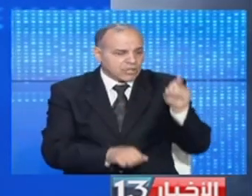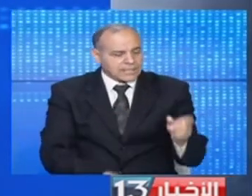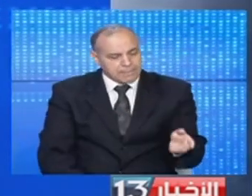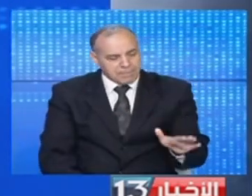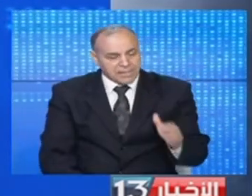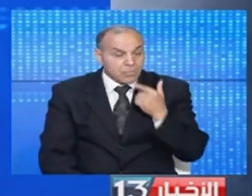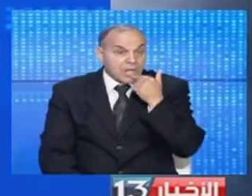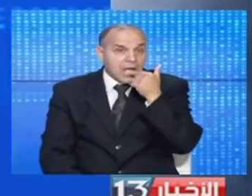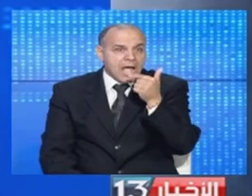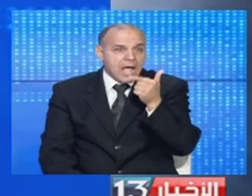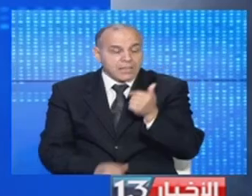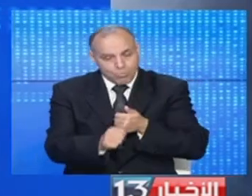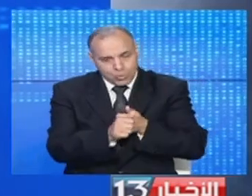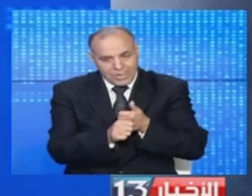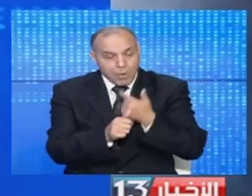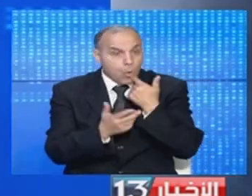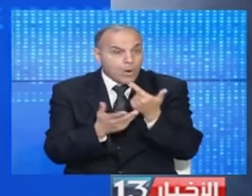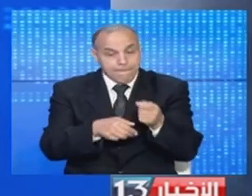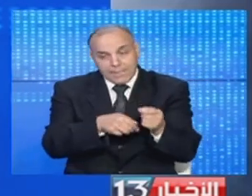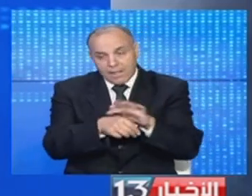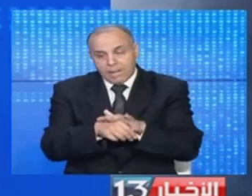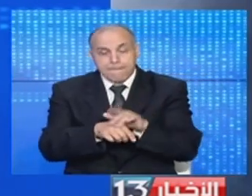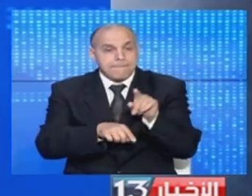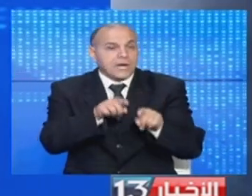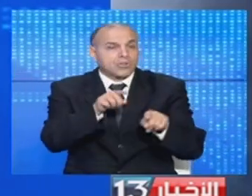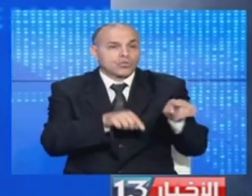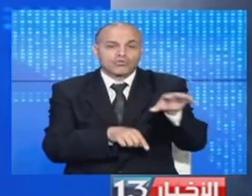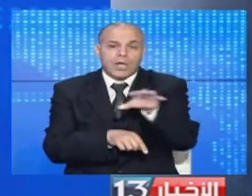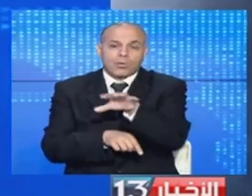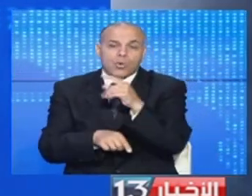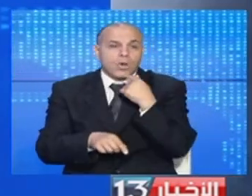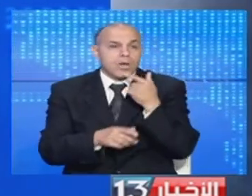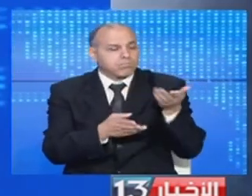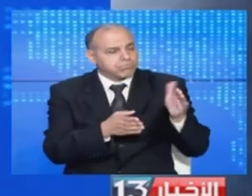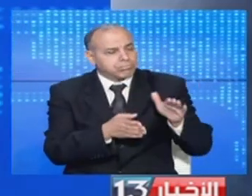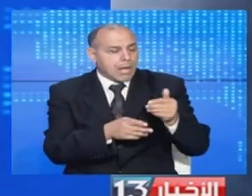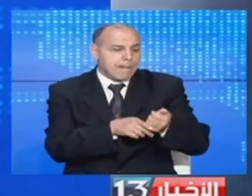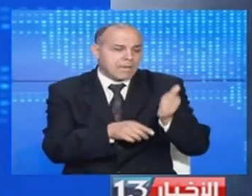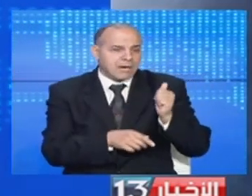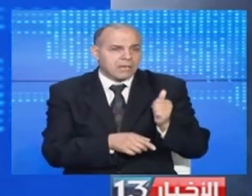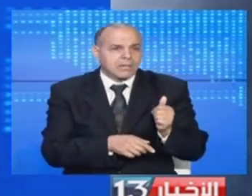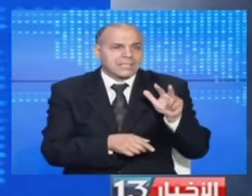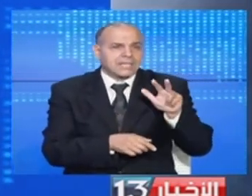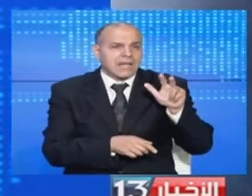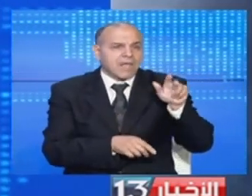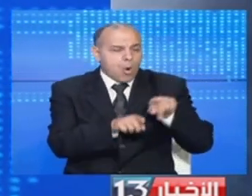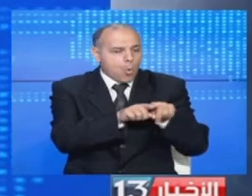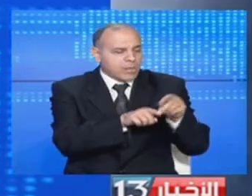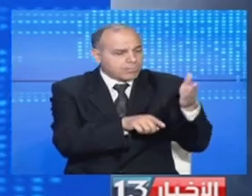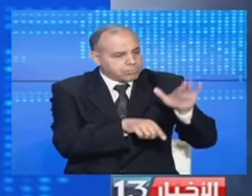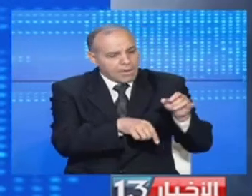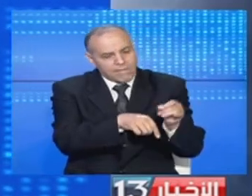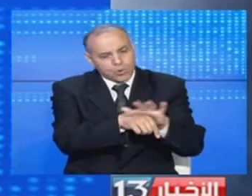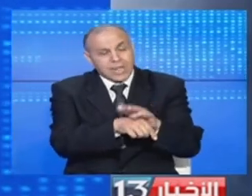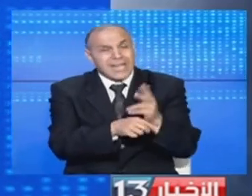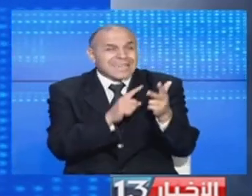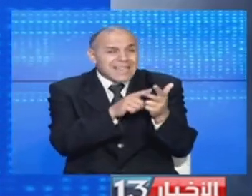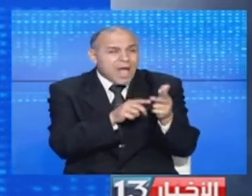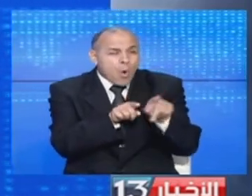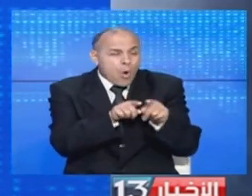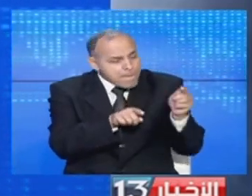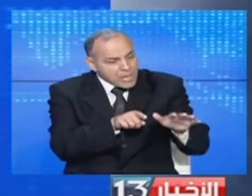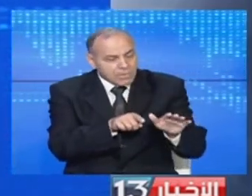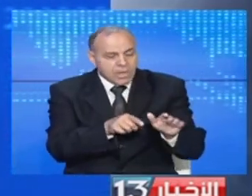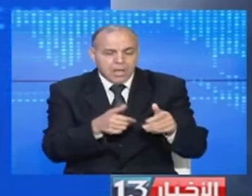وفاة وفي متبعة الوضع الوبئي في عدد من الجهات فقد توفي امس ثلاثة اشقاء مصابين بفيروس كورونا